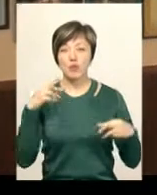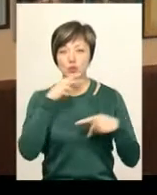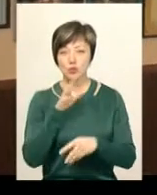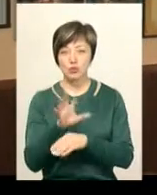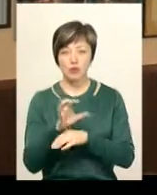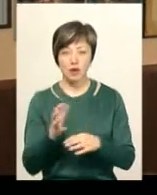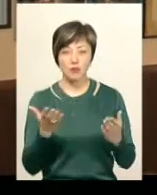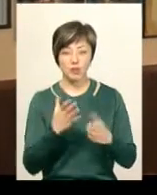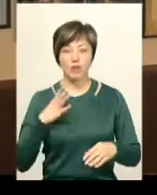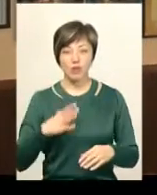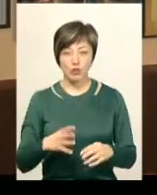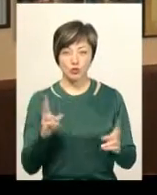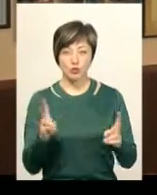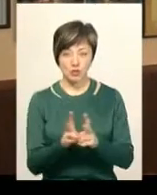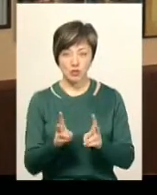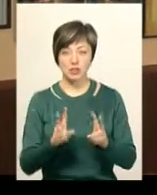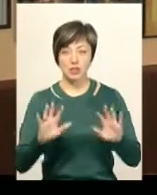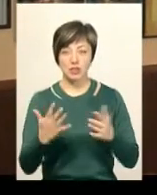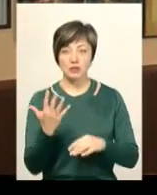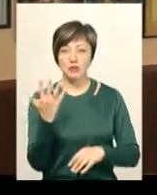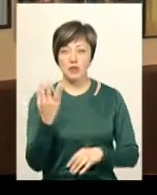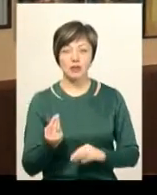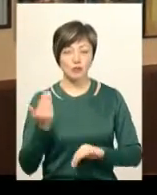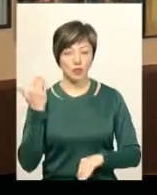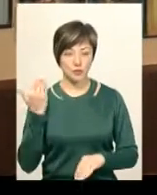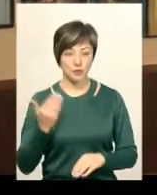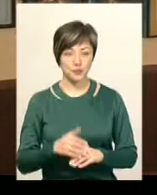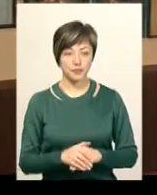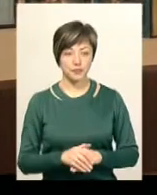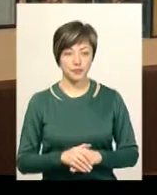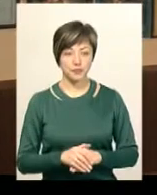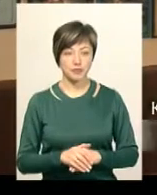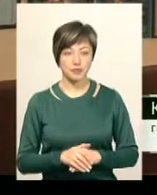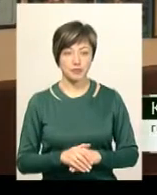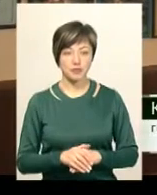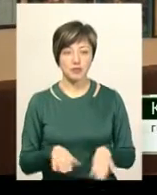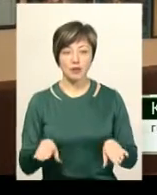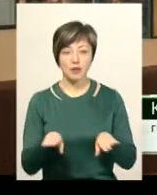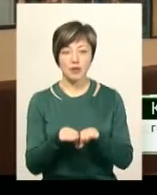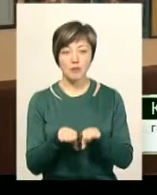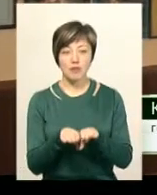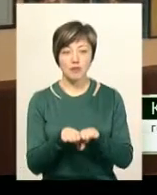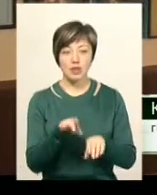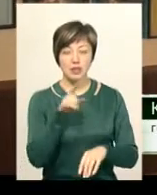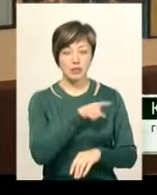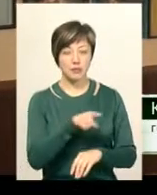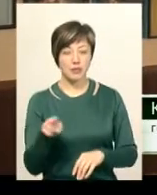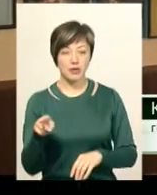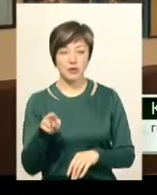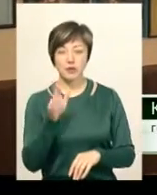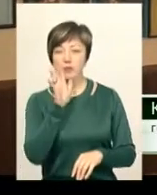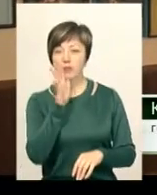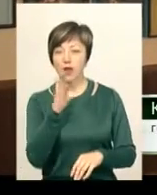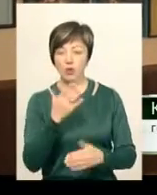собаки, з яким йому довелося стикнутися, стався п'ять днів тому. Порівнянні, за період п'яти